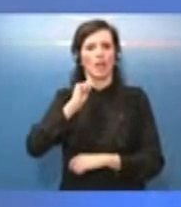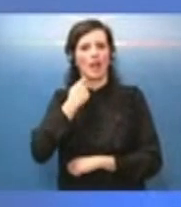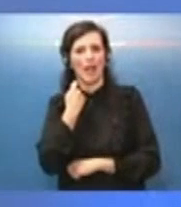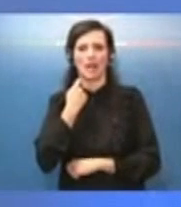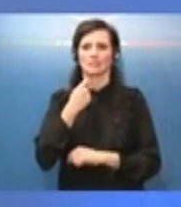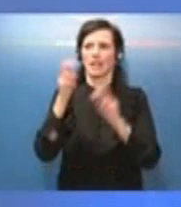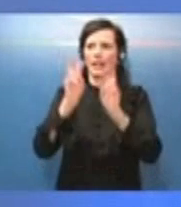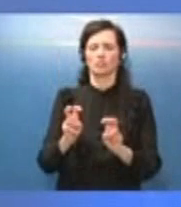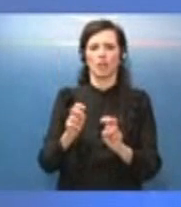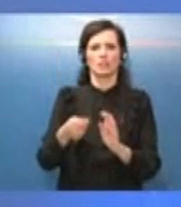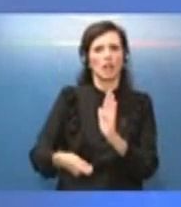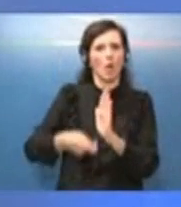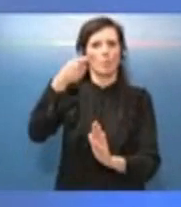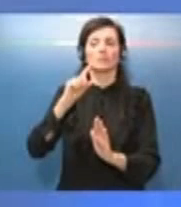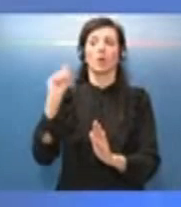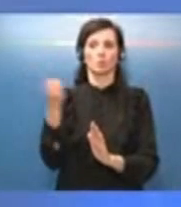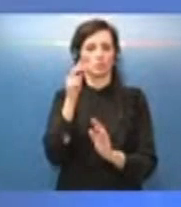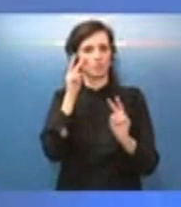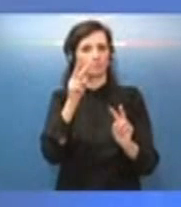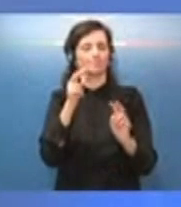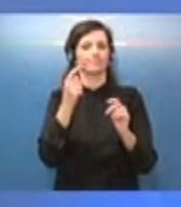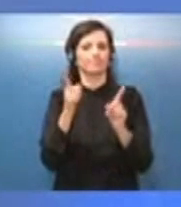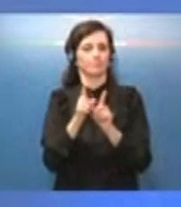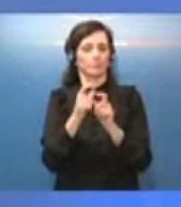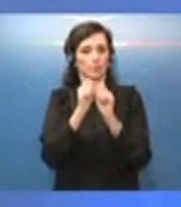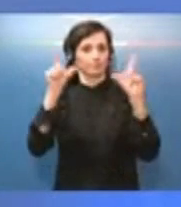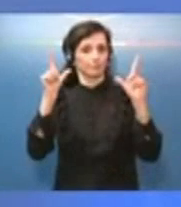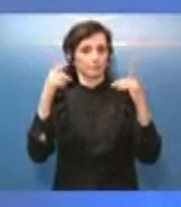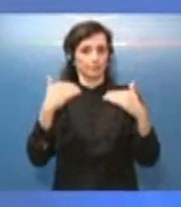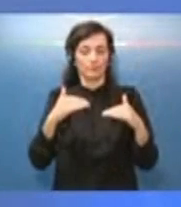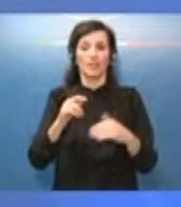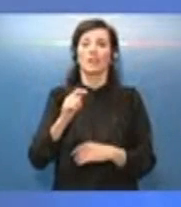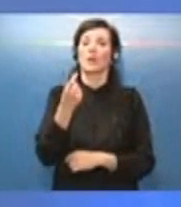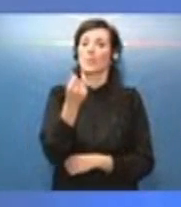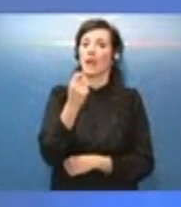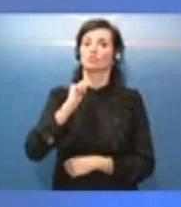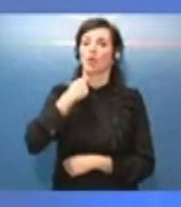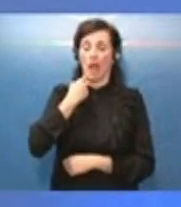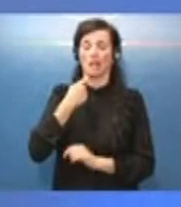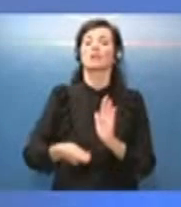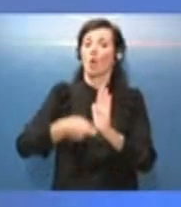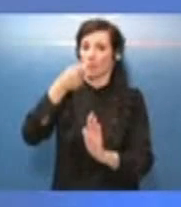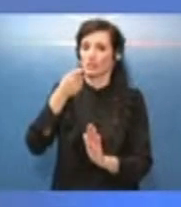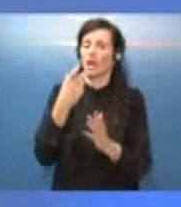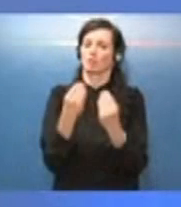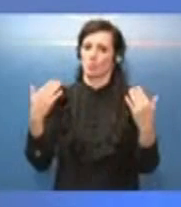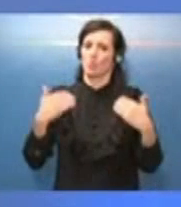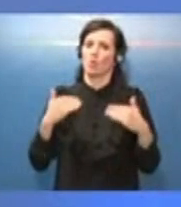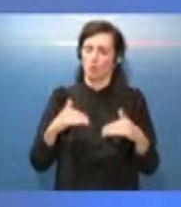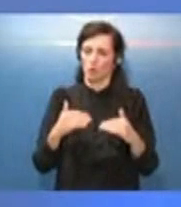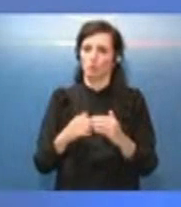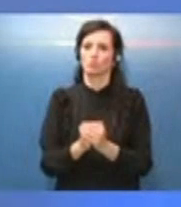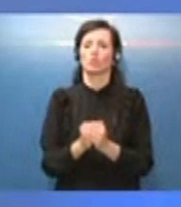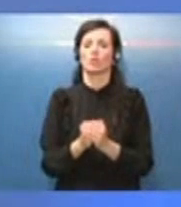elettrica. Questo aumento dipende dal fatto che il prezzo del gas è molto aumentato. Alcune previsioni molto